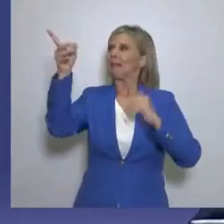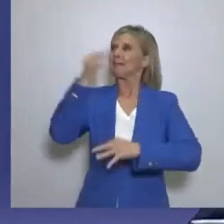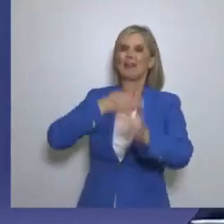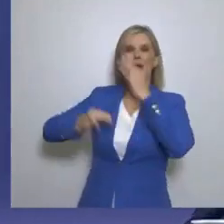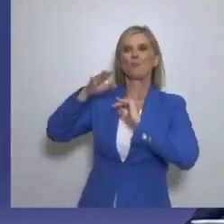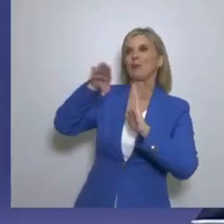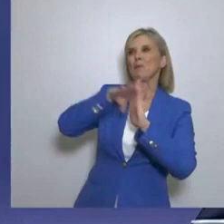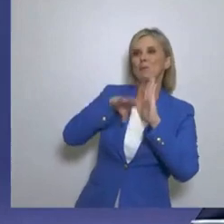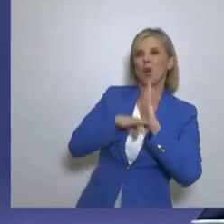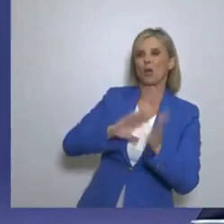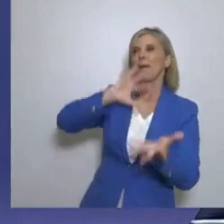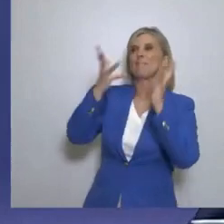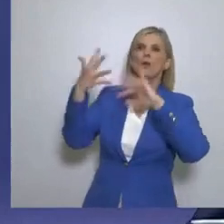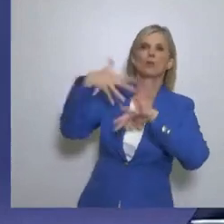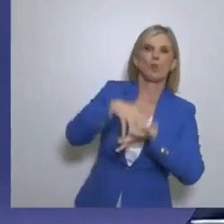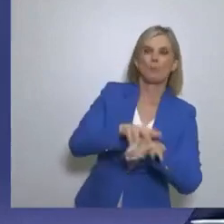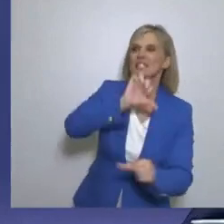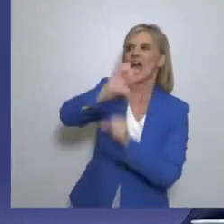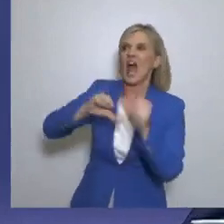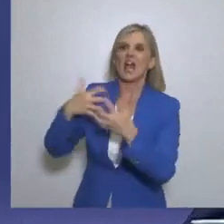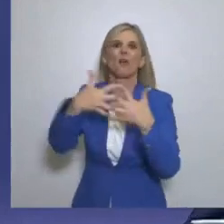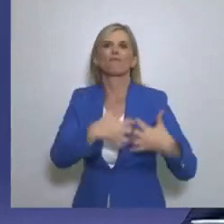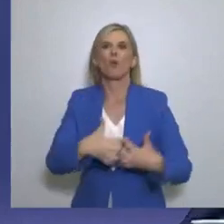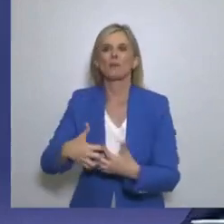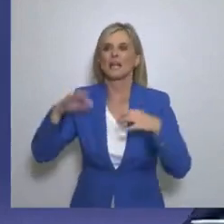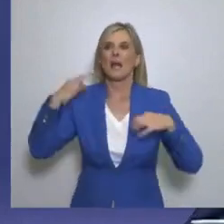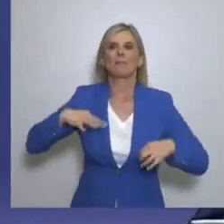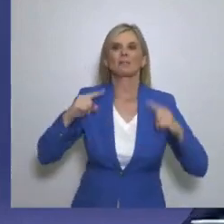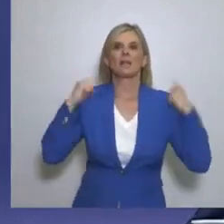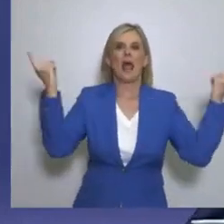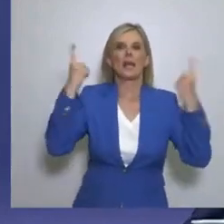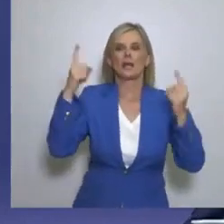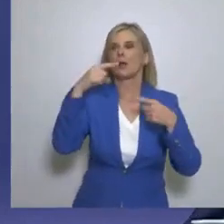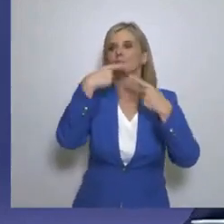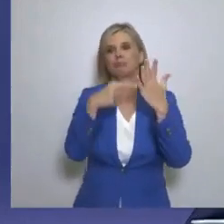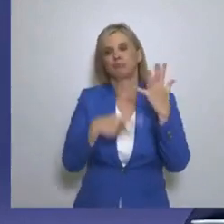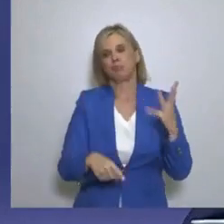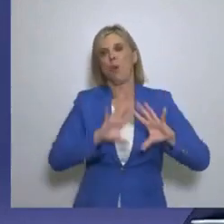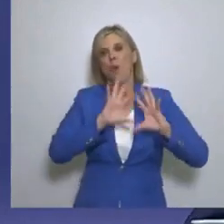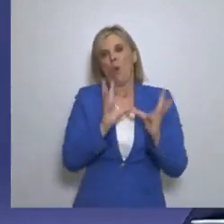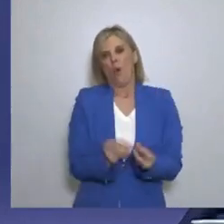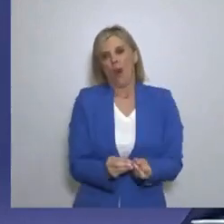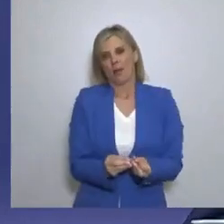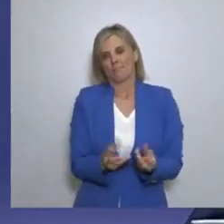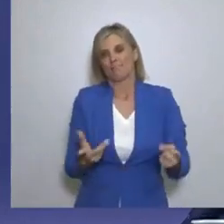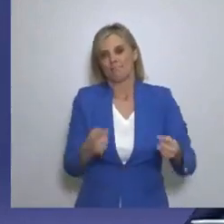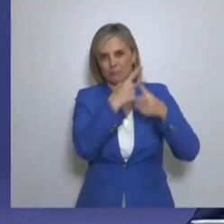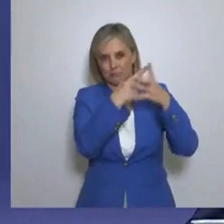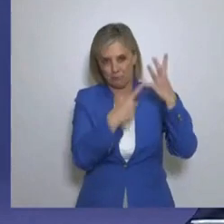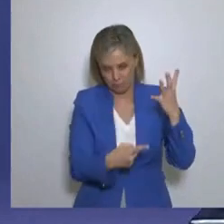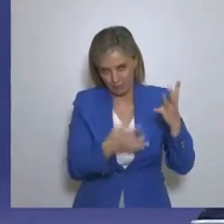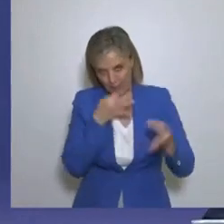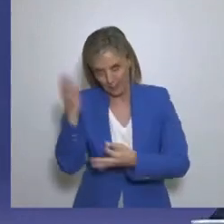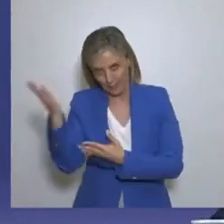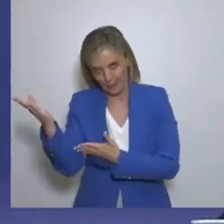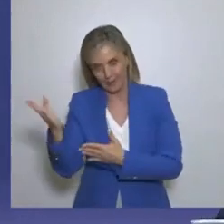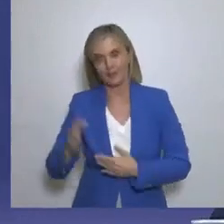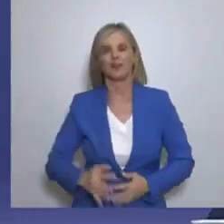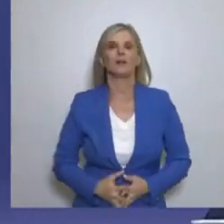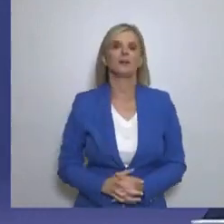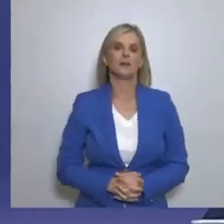κανένας γελίος που μπορεί να νομίζει ότι θα επιβάλλει στους ανθρώπους και σε αυτό το πλανήτη οτιδήποτε πέρανται της φυσιολογίας μας